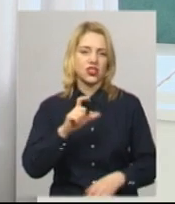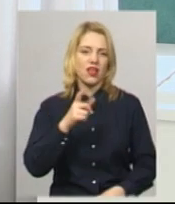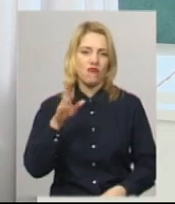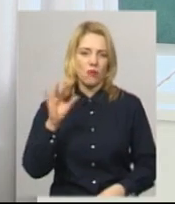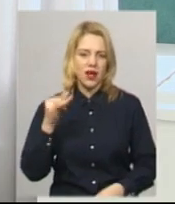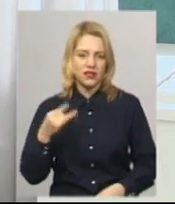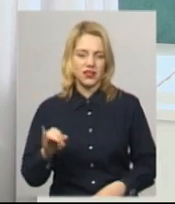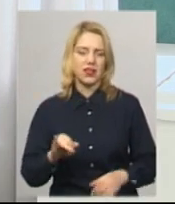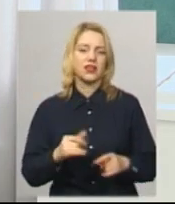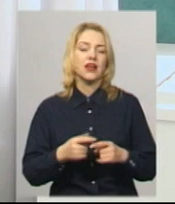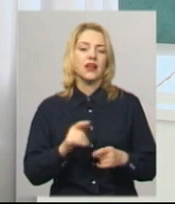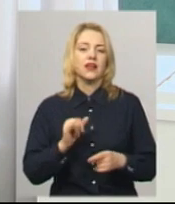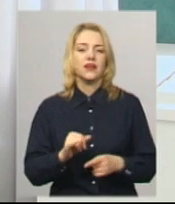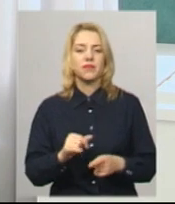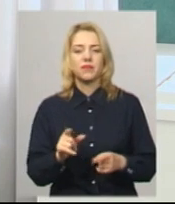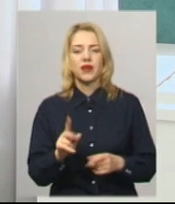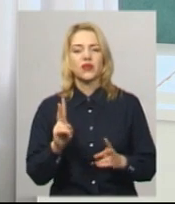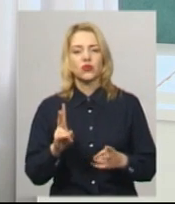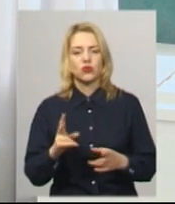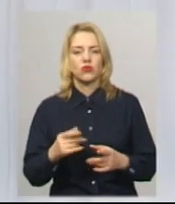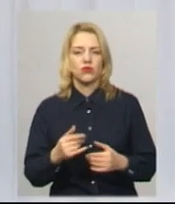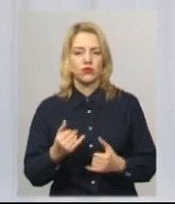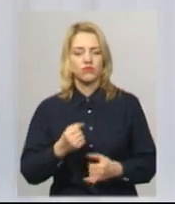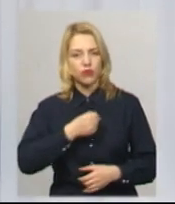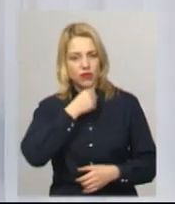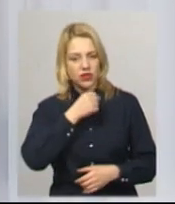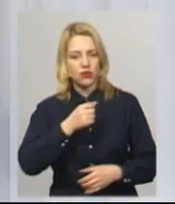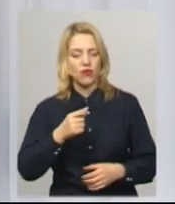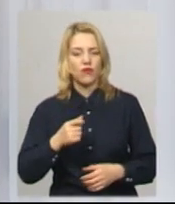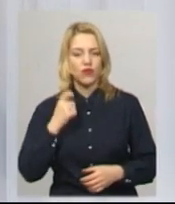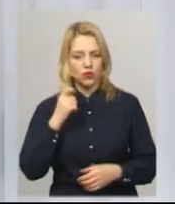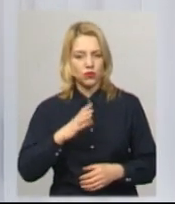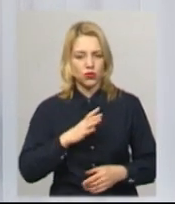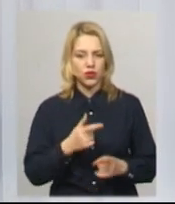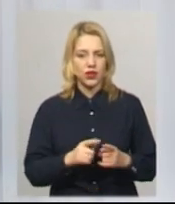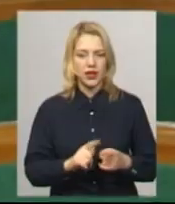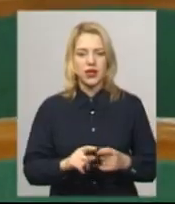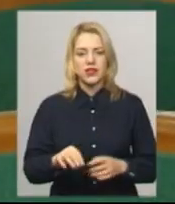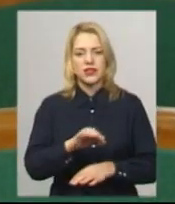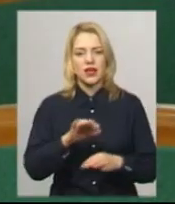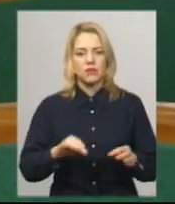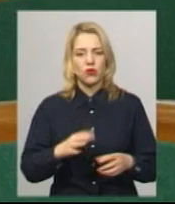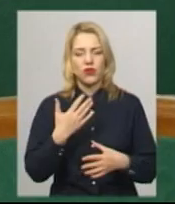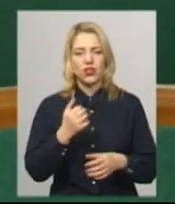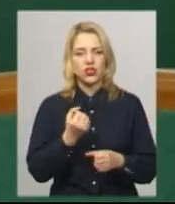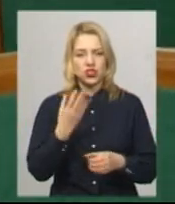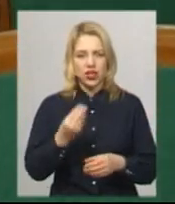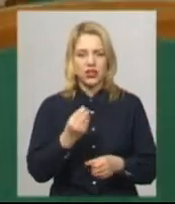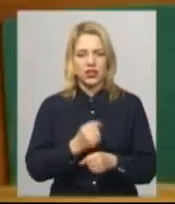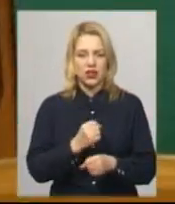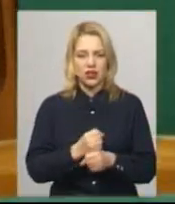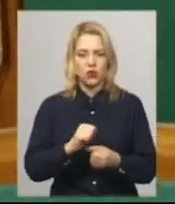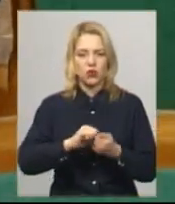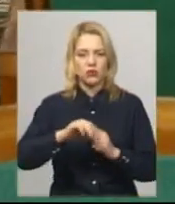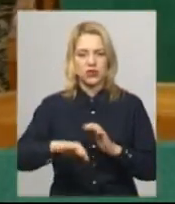стиль. Пари, які поважного віку були. Проєкт шлюб за добу на території Хмельницької області діє ще в Кам'янці-Подільському.